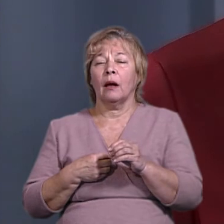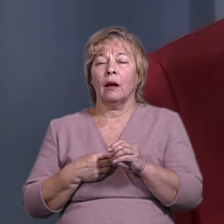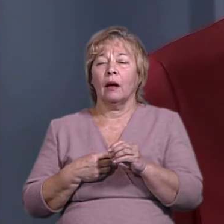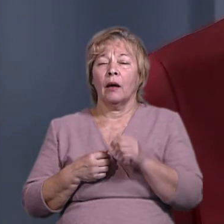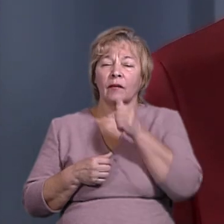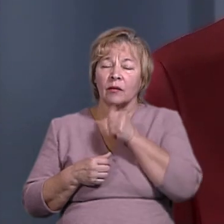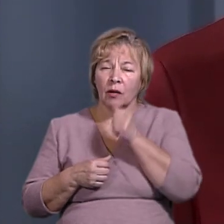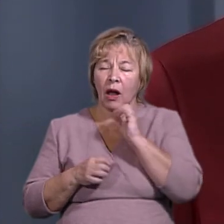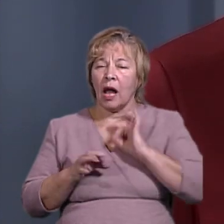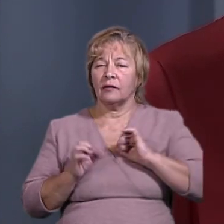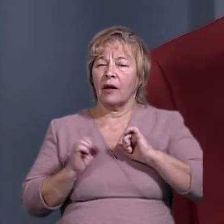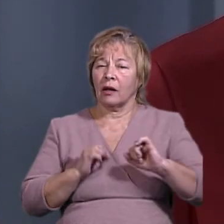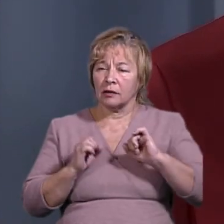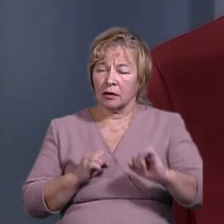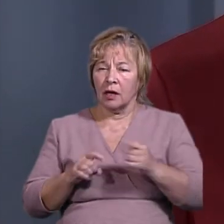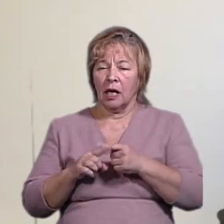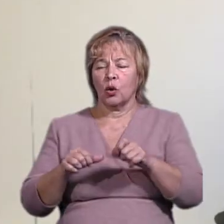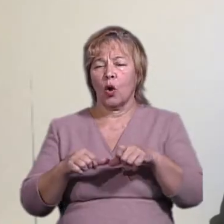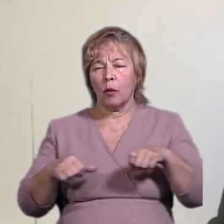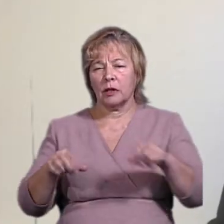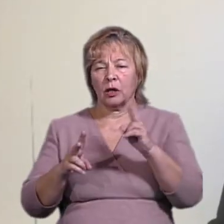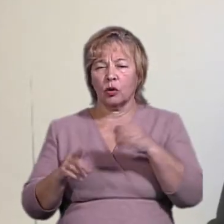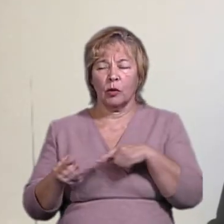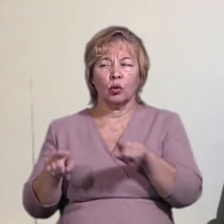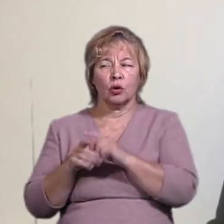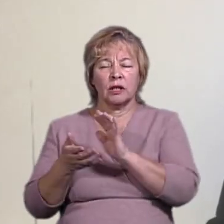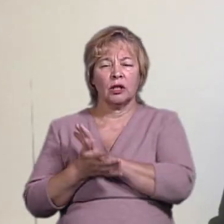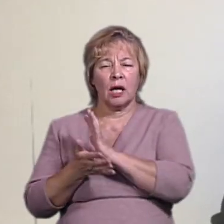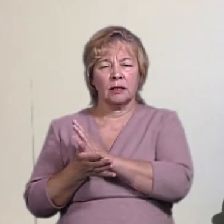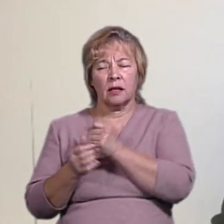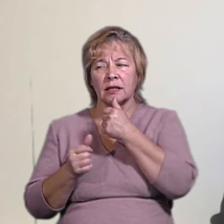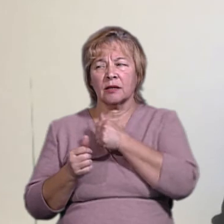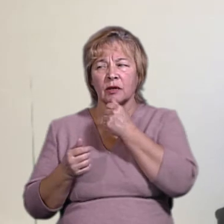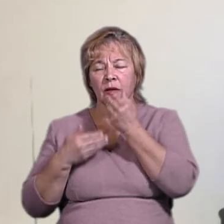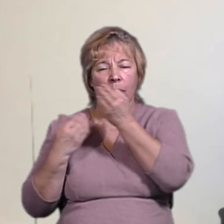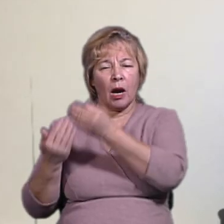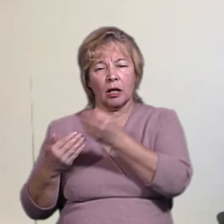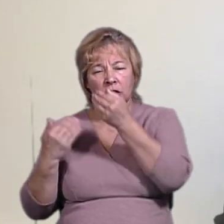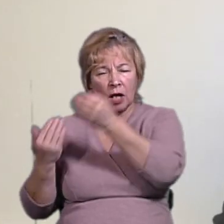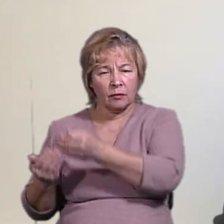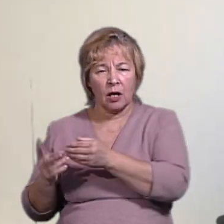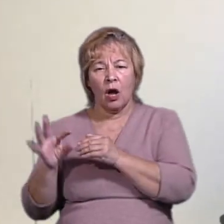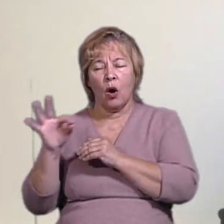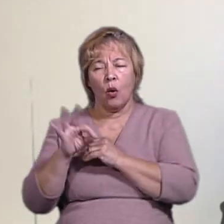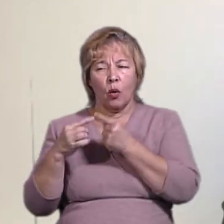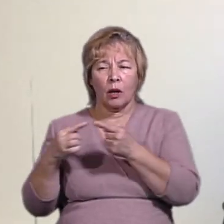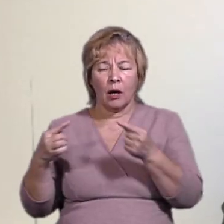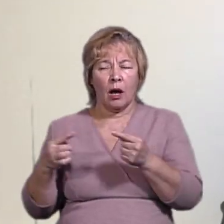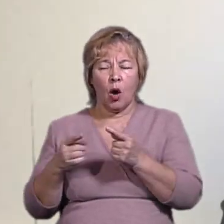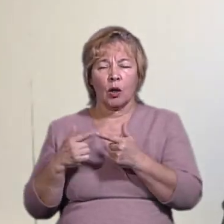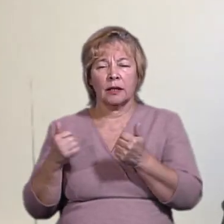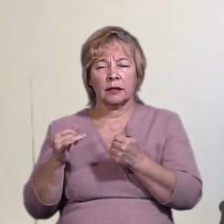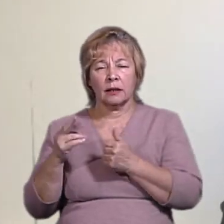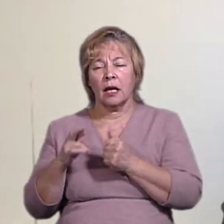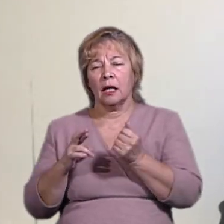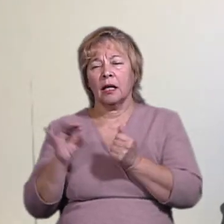адвокаційному. Венеціанська комісія, до якої ми теж дуже часто за експертизою звертаємось, як профільна організація. І